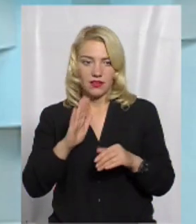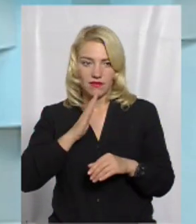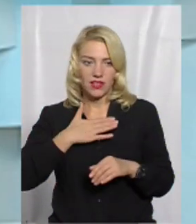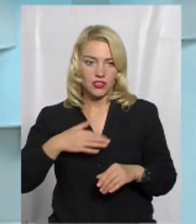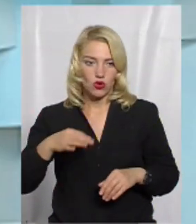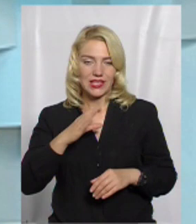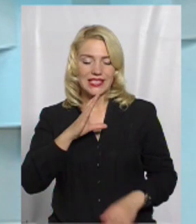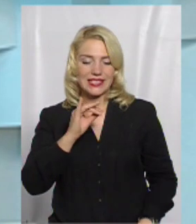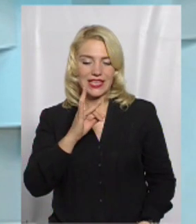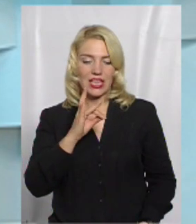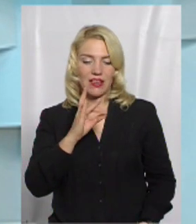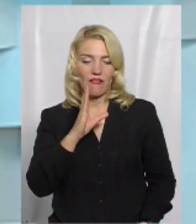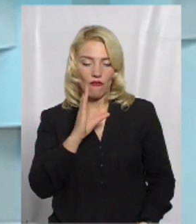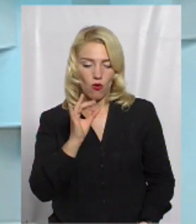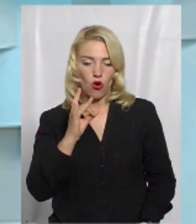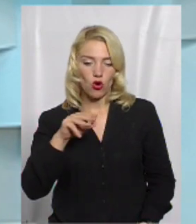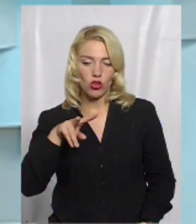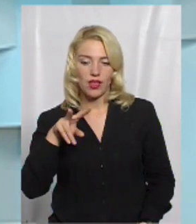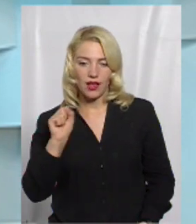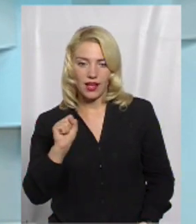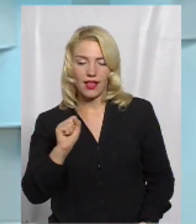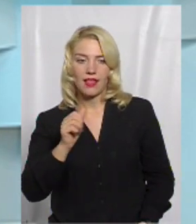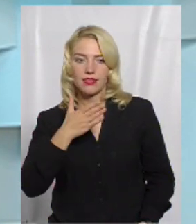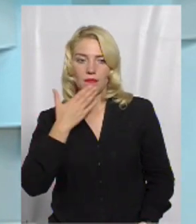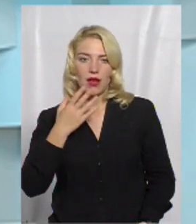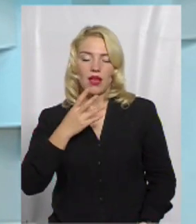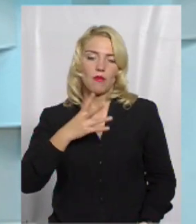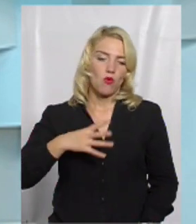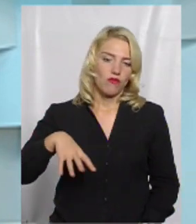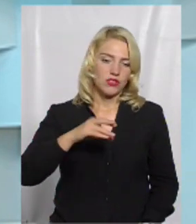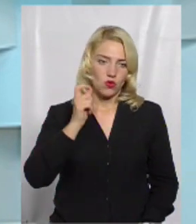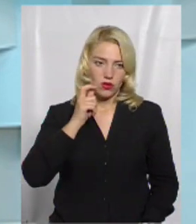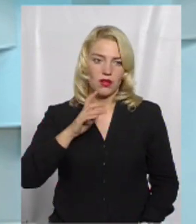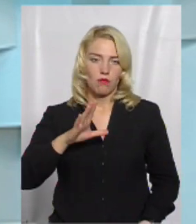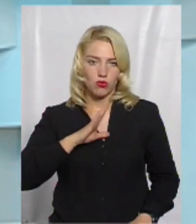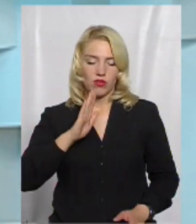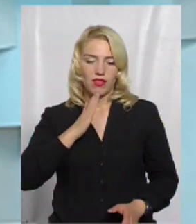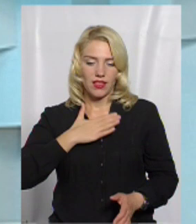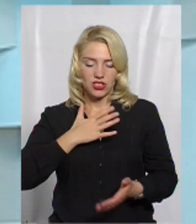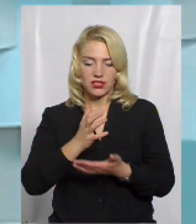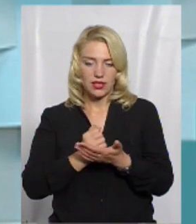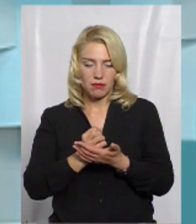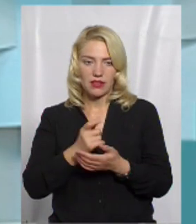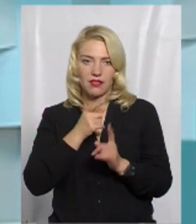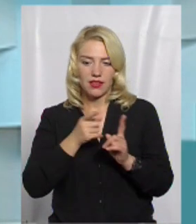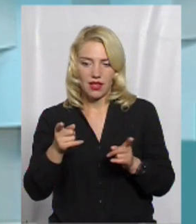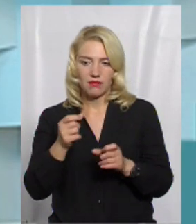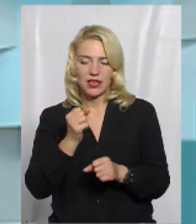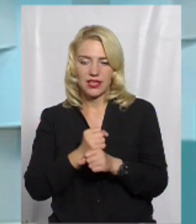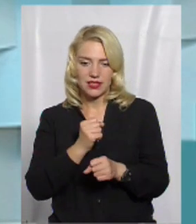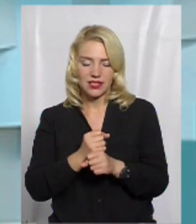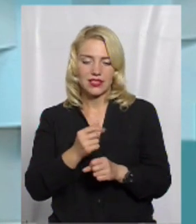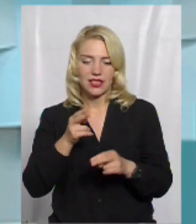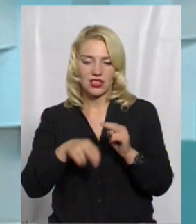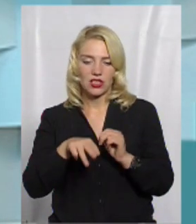області, сиворотка відсутня по всій Україні. Були в нас запаси, термін дії закінчився в травні місяці, і на